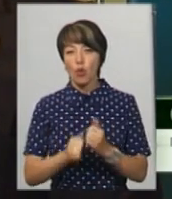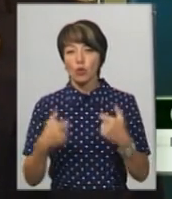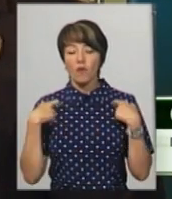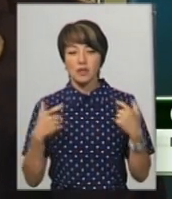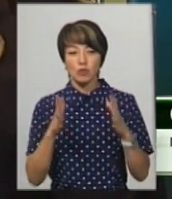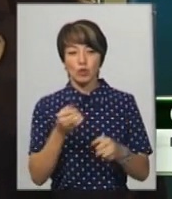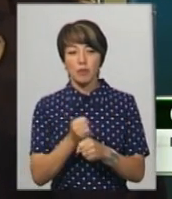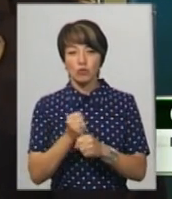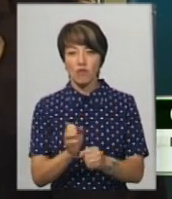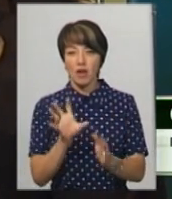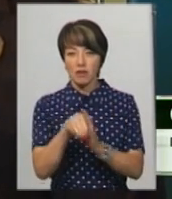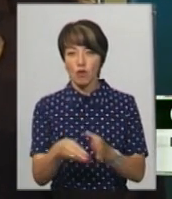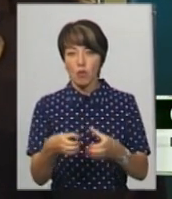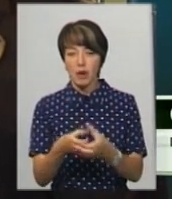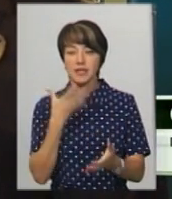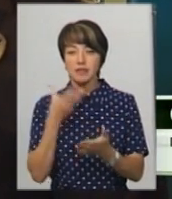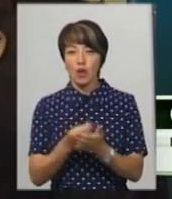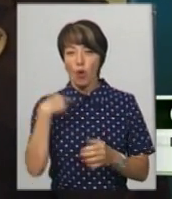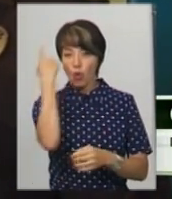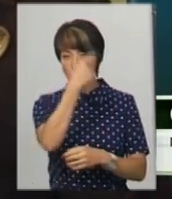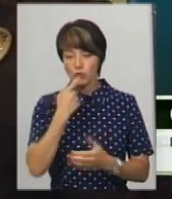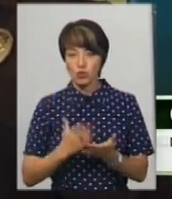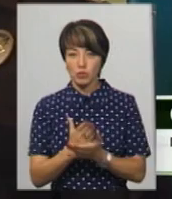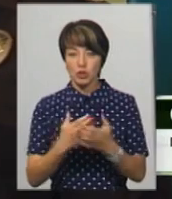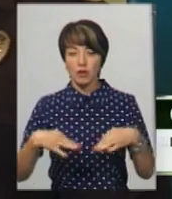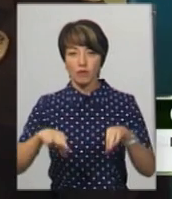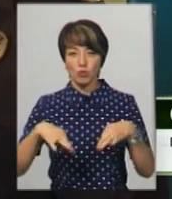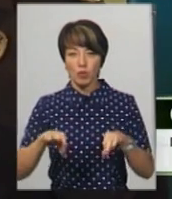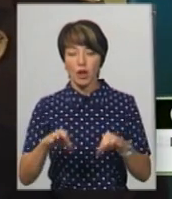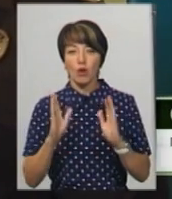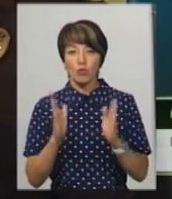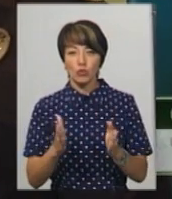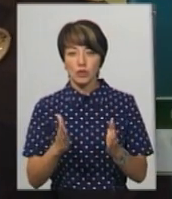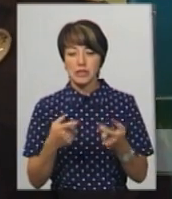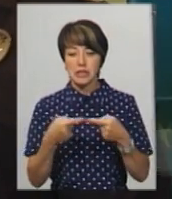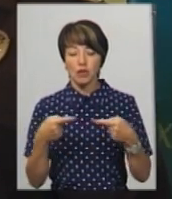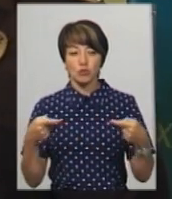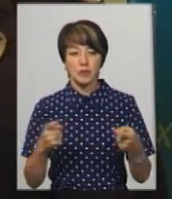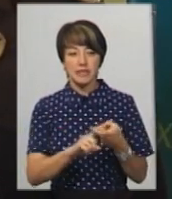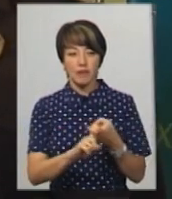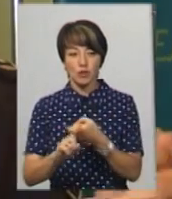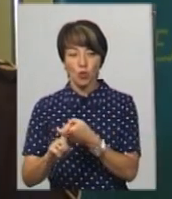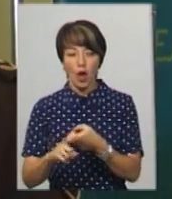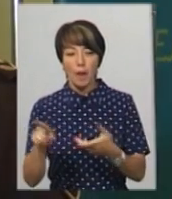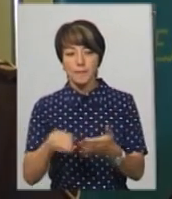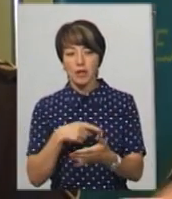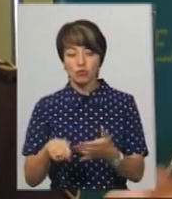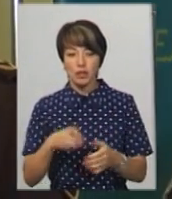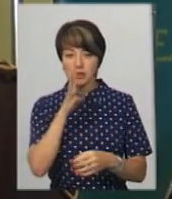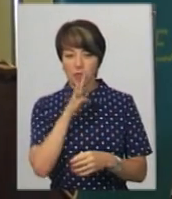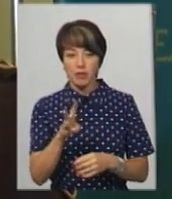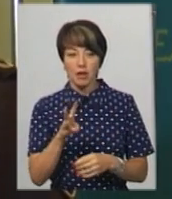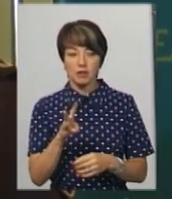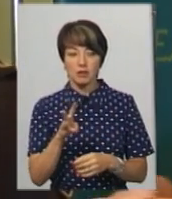який буде працювати в громаді, буде мати свій особистий службовий автомобіль, буде засоби зв'язку, планшет, фонд заробітної